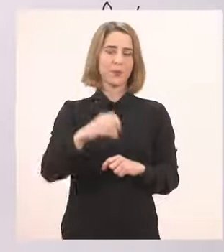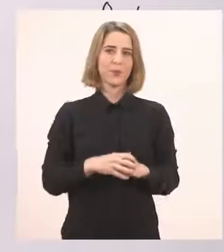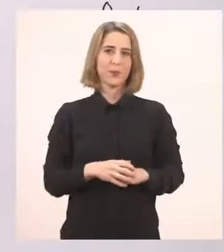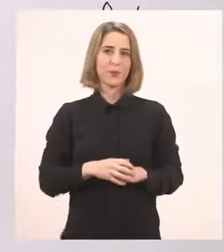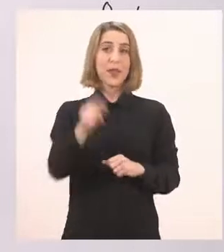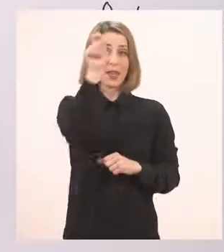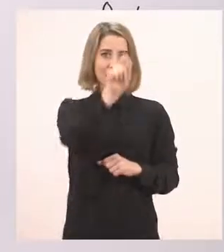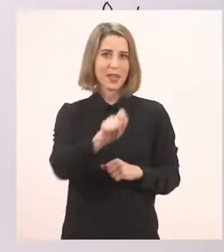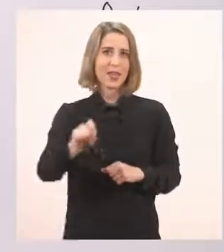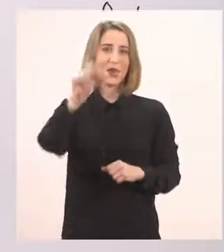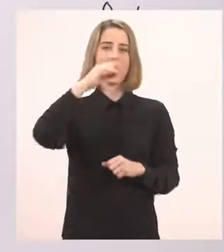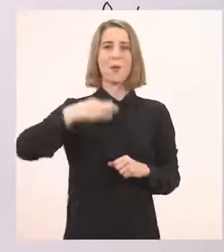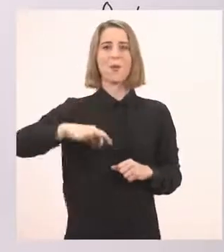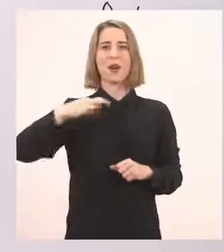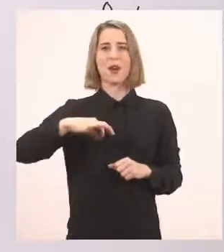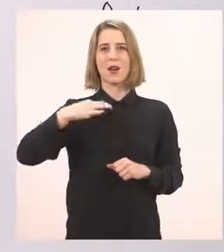Κυκλώνω και εδώ το ρ.